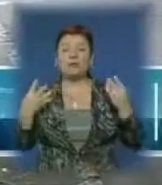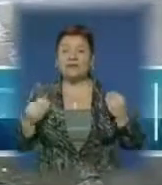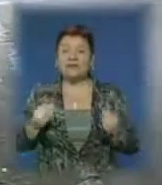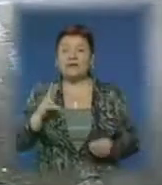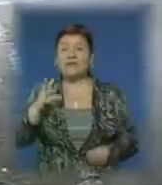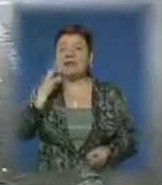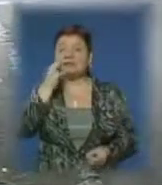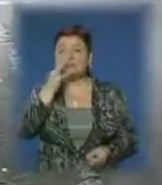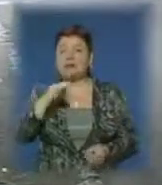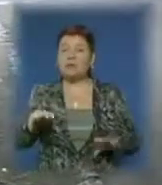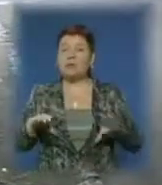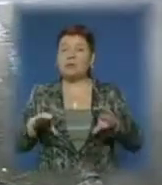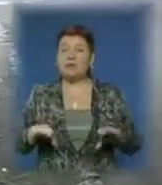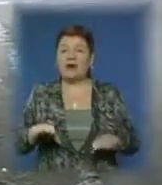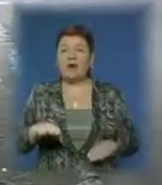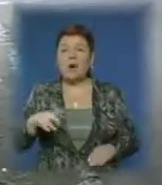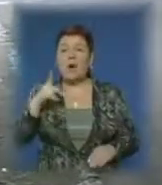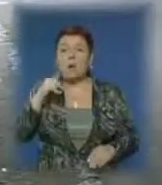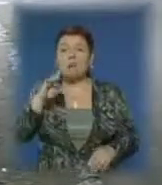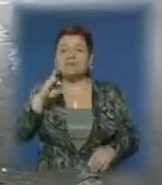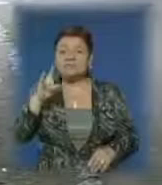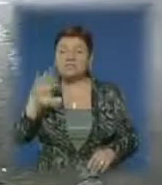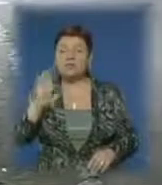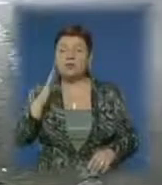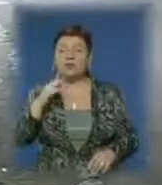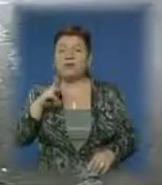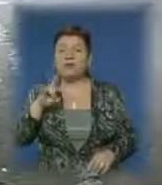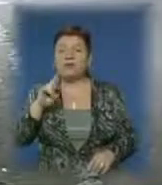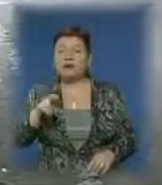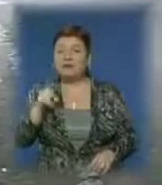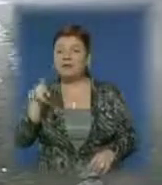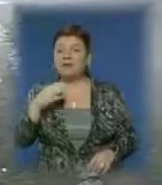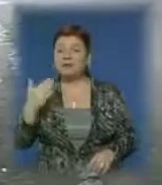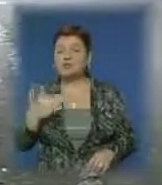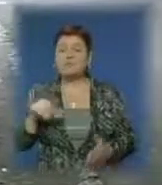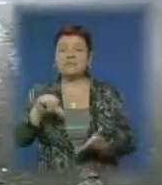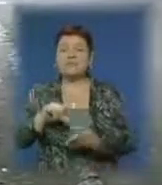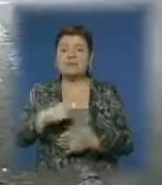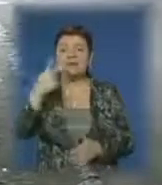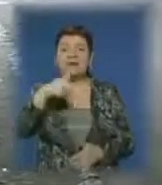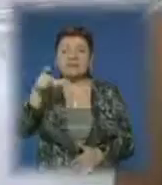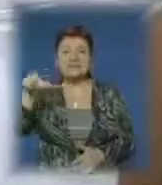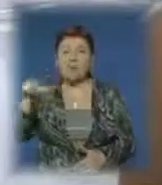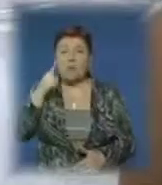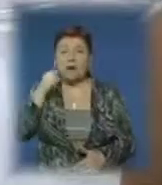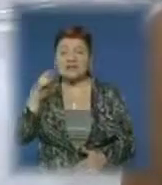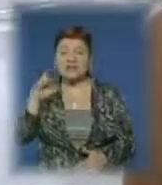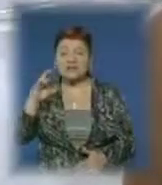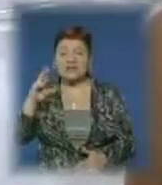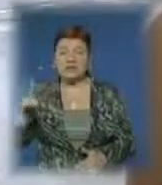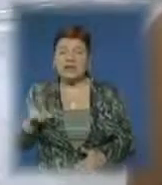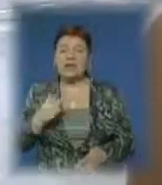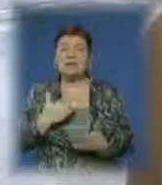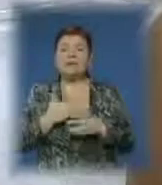Як сказав голова Асоціації пасічників Закарпаття Володимир Ляк, на цьому фестивалі представлено більше 20 пасічників. Крім цього, є і